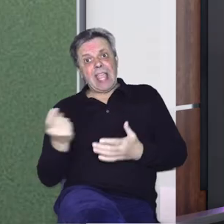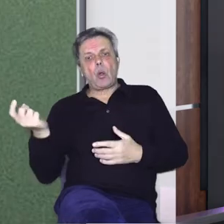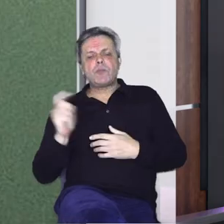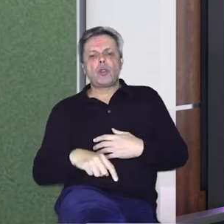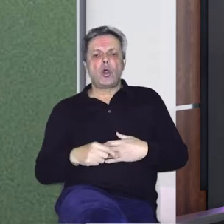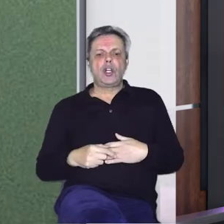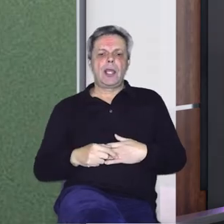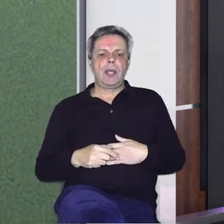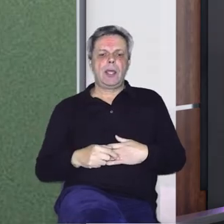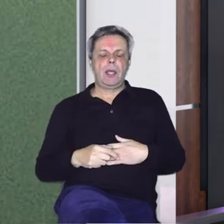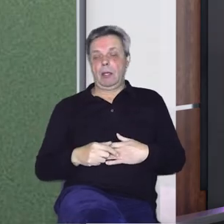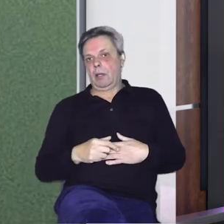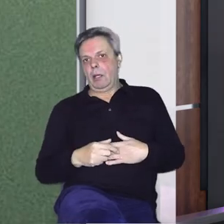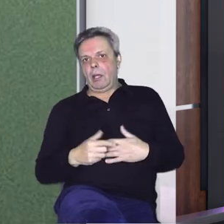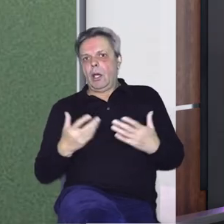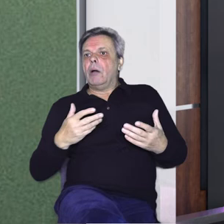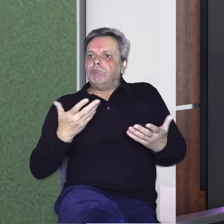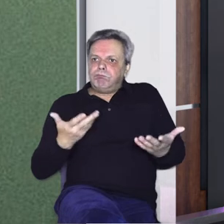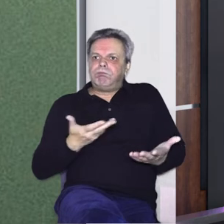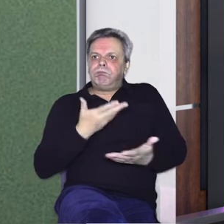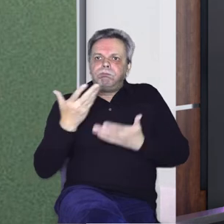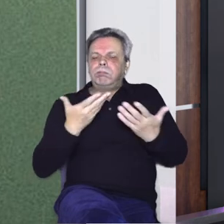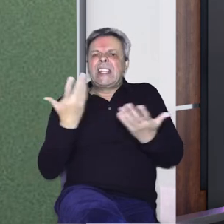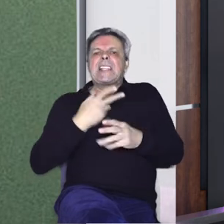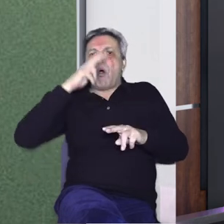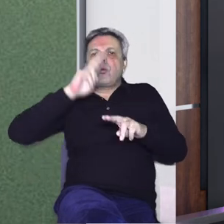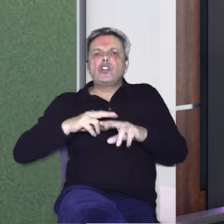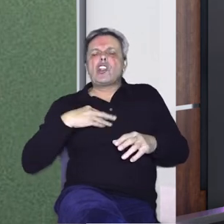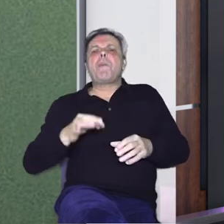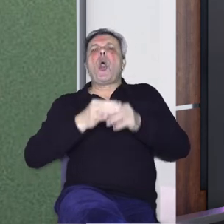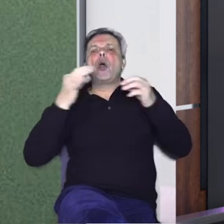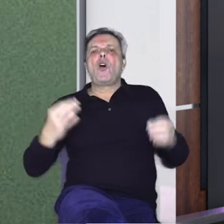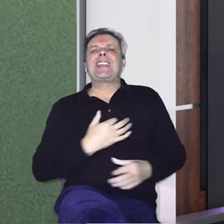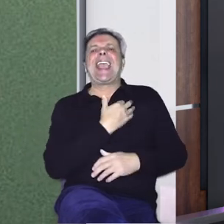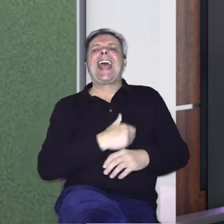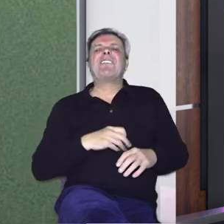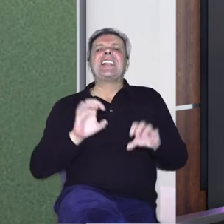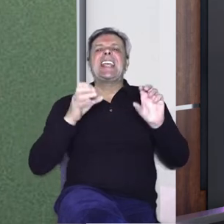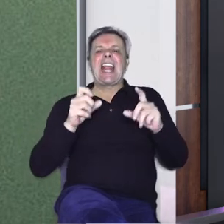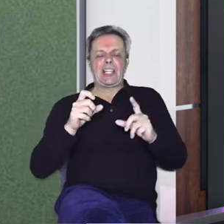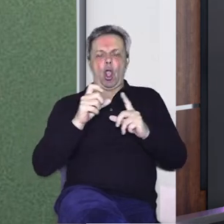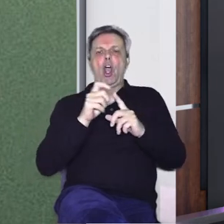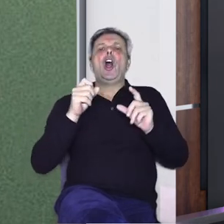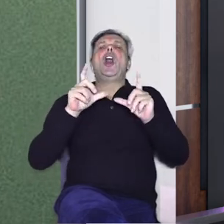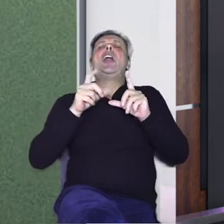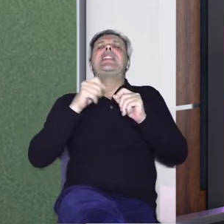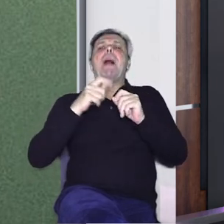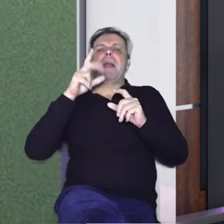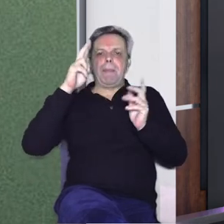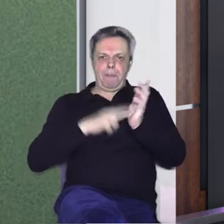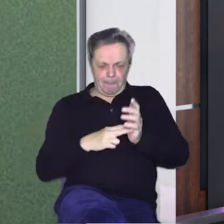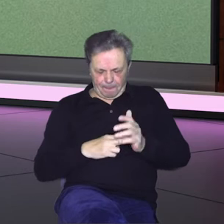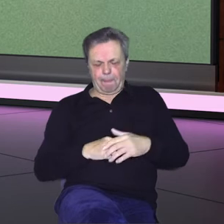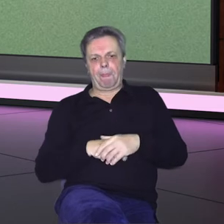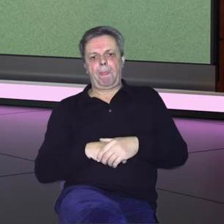do te priče gdje smo odlučili da ćemo mi otvoriti hrvatske radio Dublinu, odnosno naziv je tada bio Kro